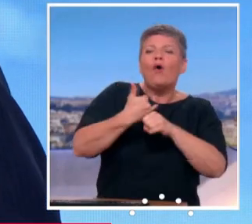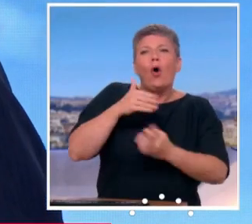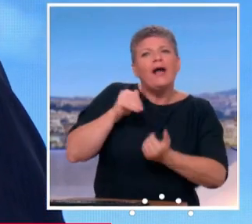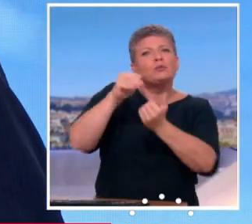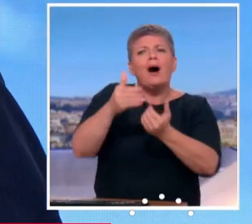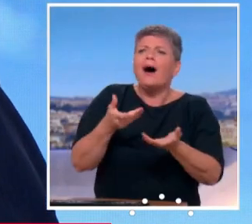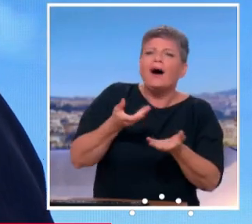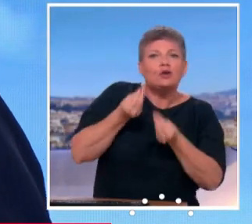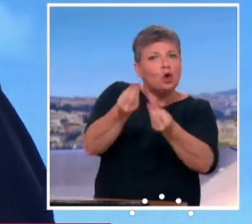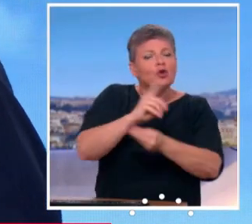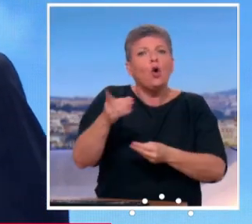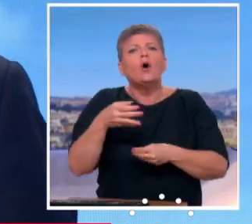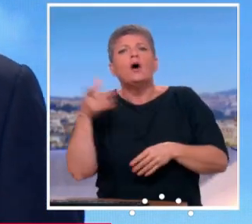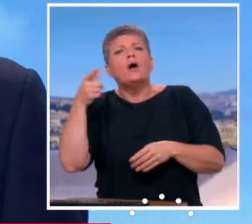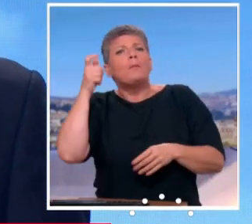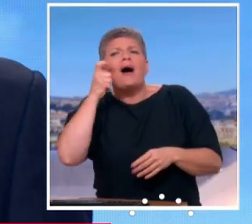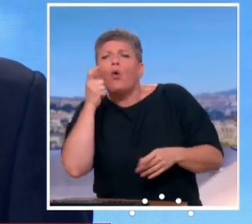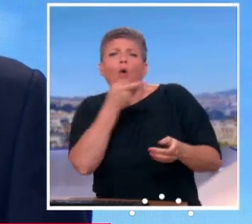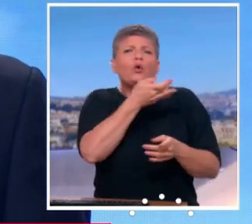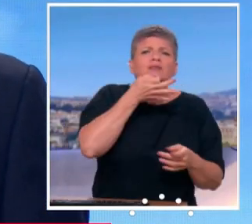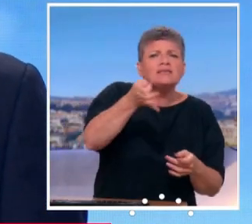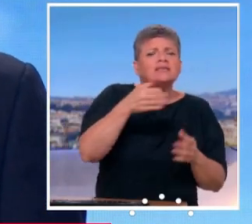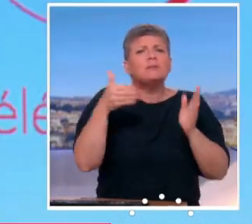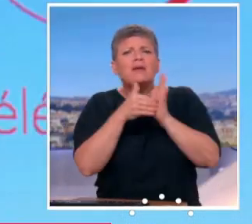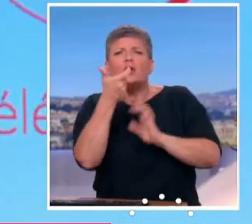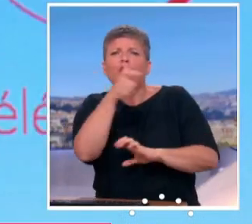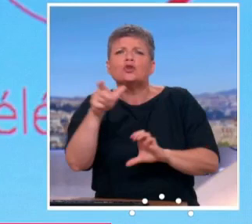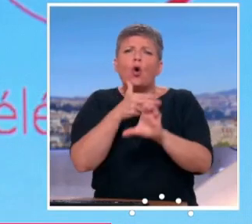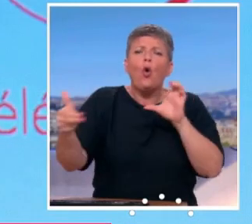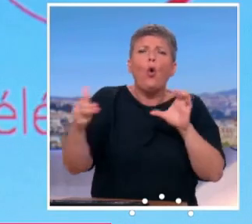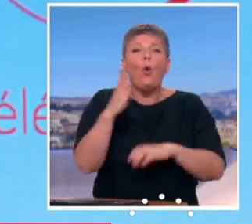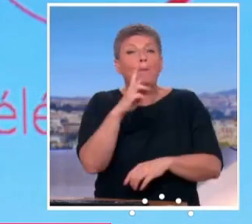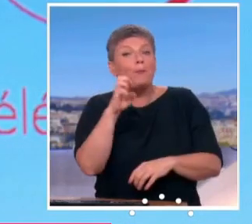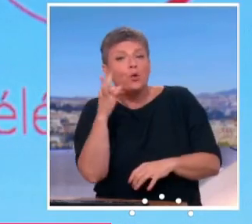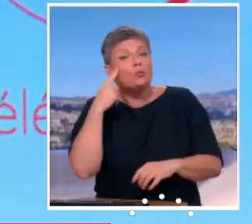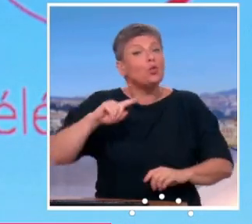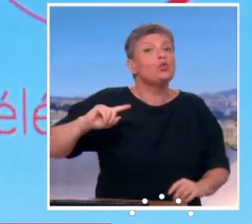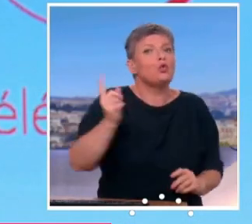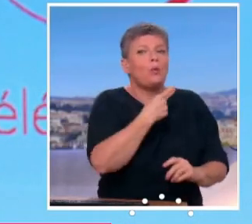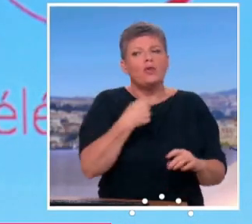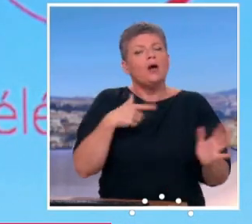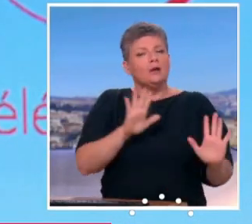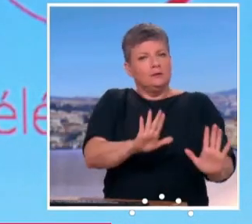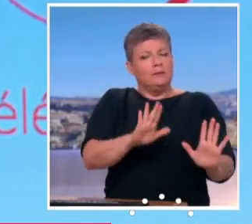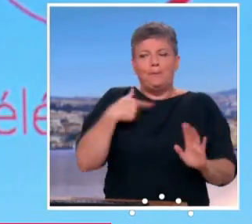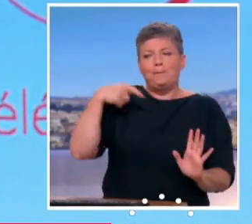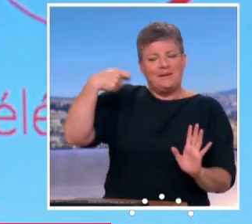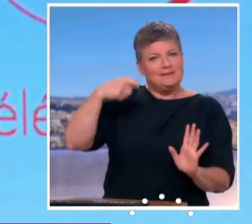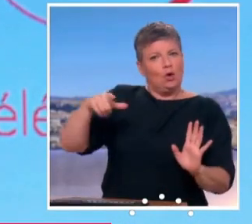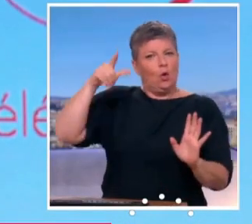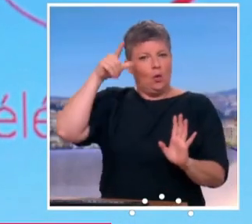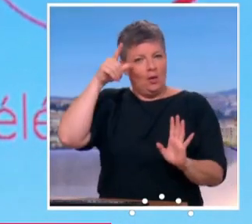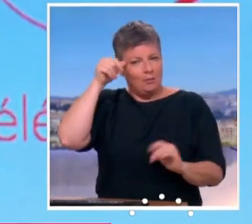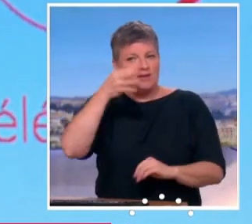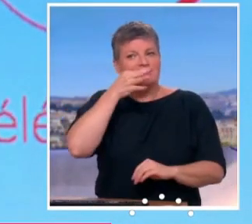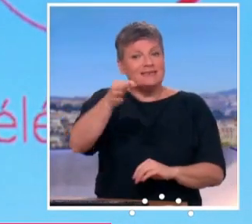le président Macron, pour tout le monde. Le président de la République a toujours dit, je vous invite à reprendre sa déclaration, que l'objectif c'était 85